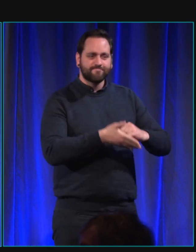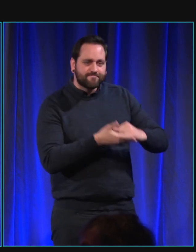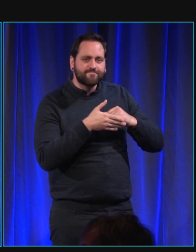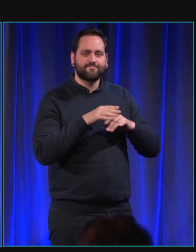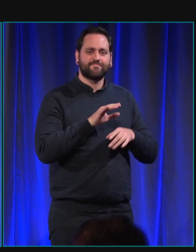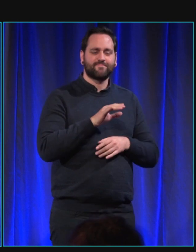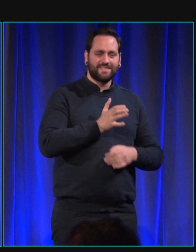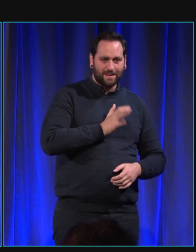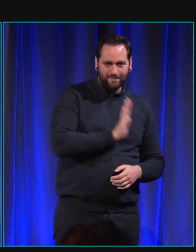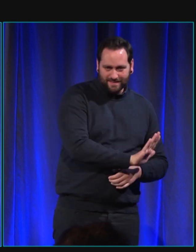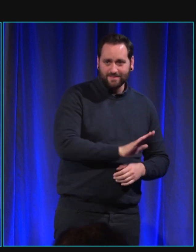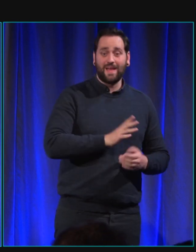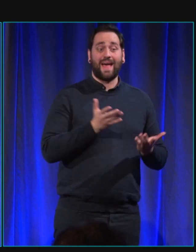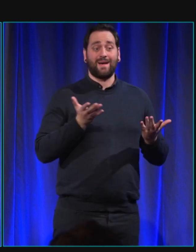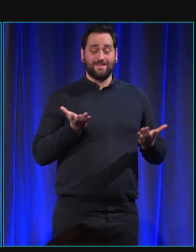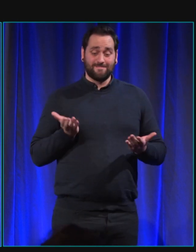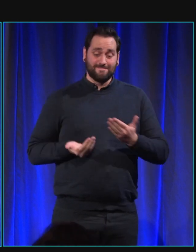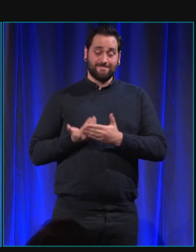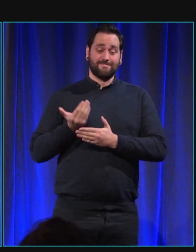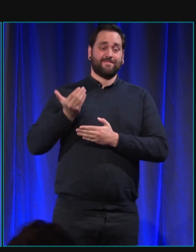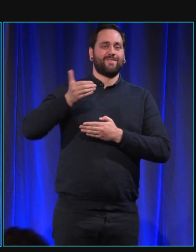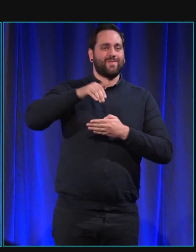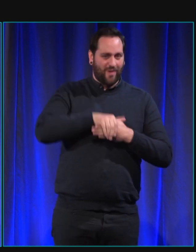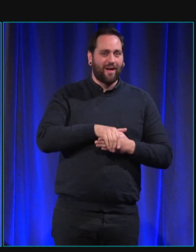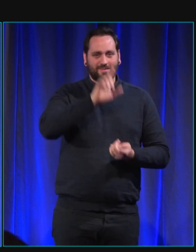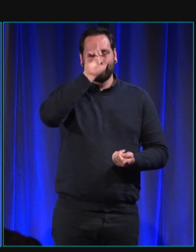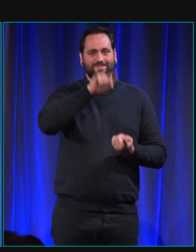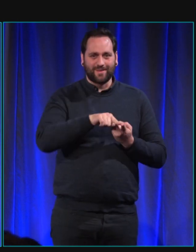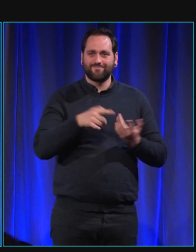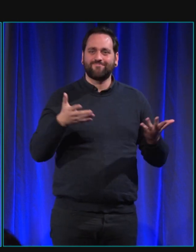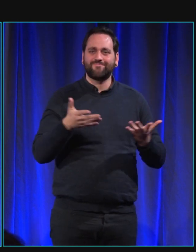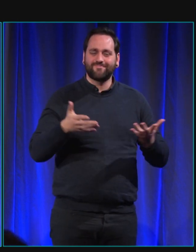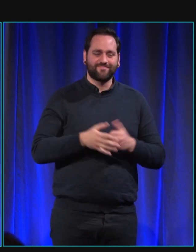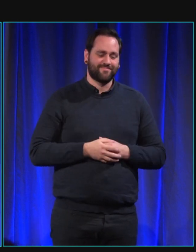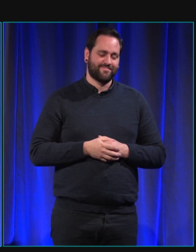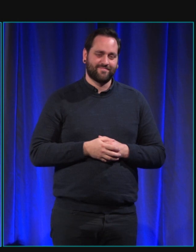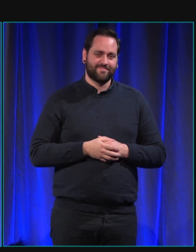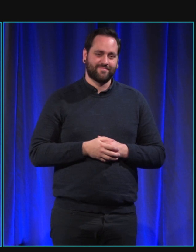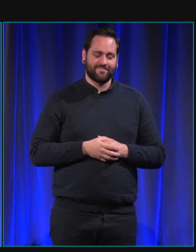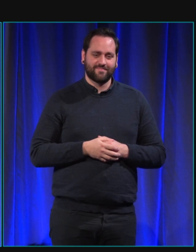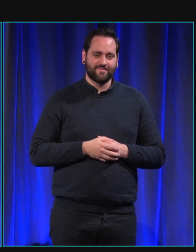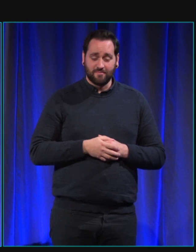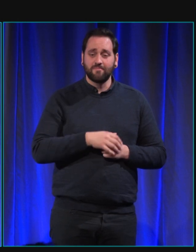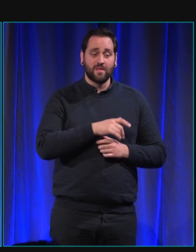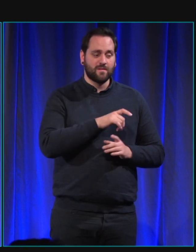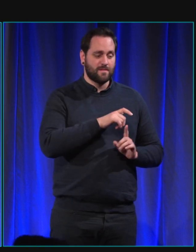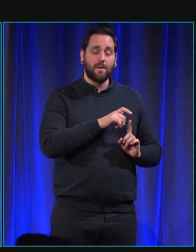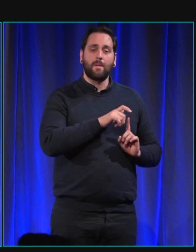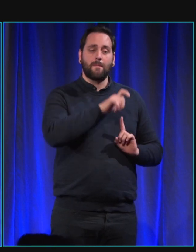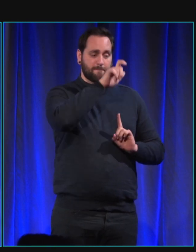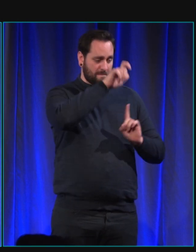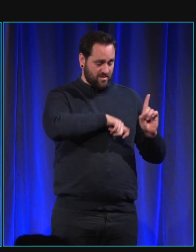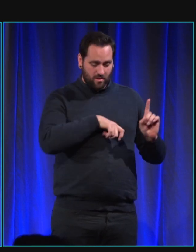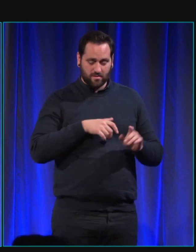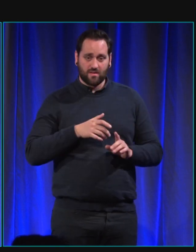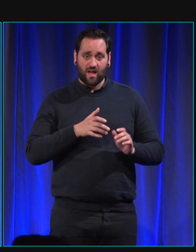Ce soir, on va parler plus de la vie des bénéficiaires de ces chiens